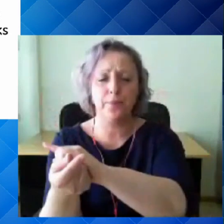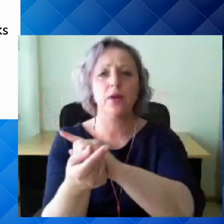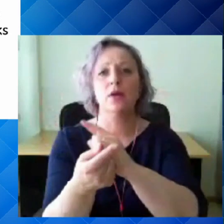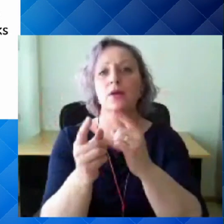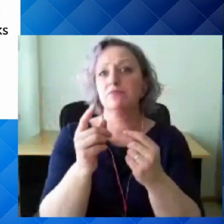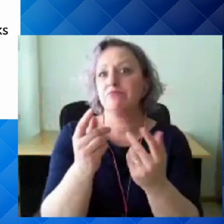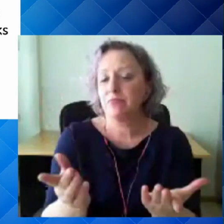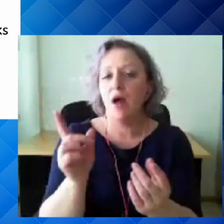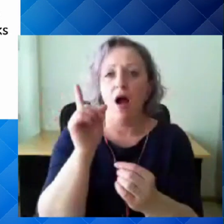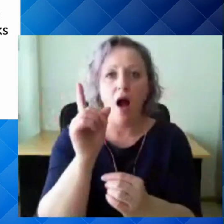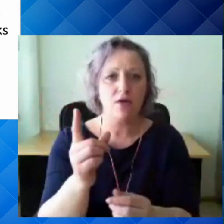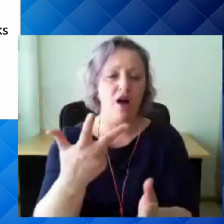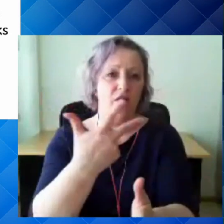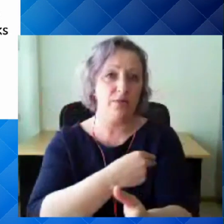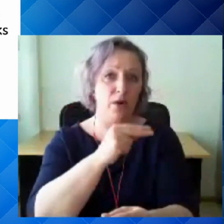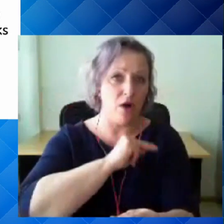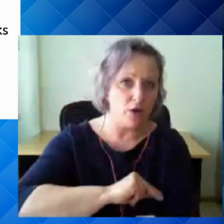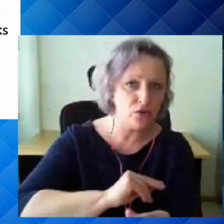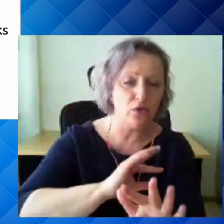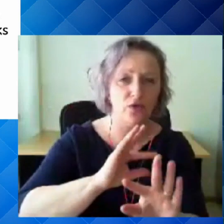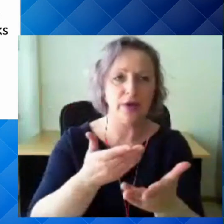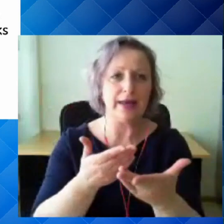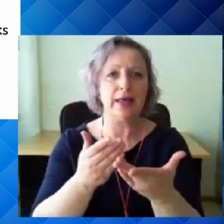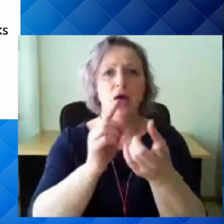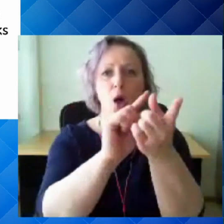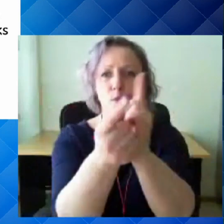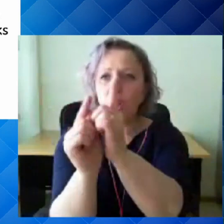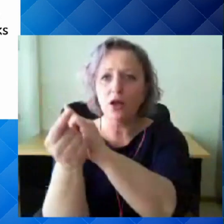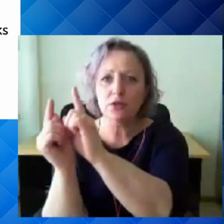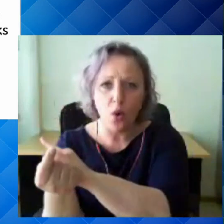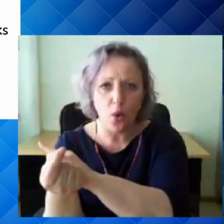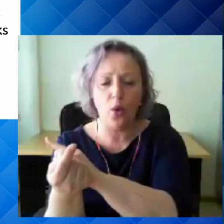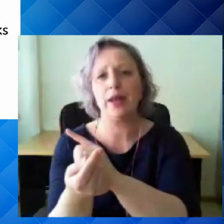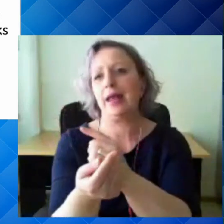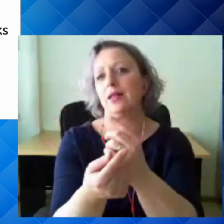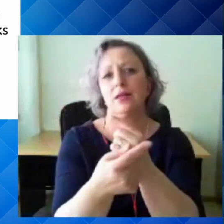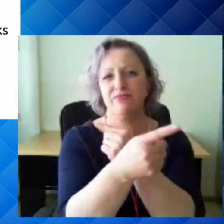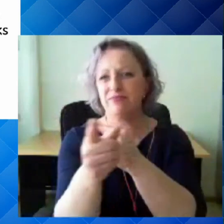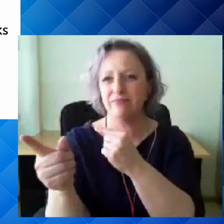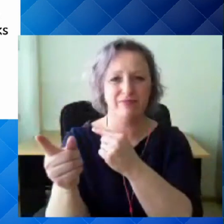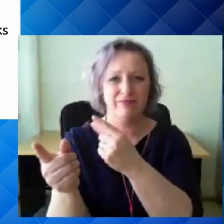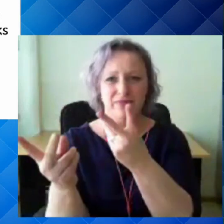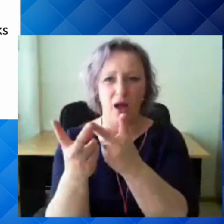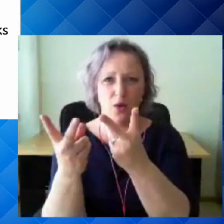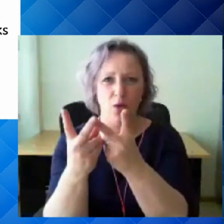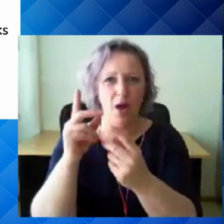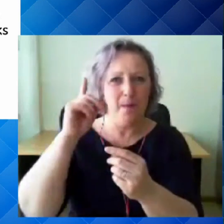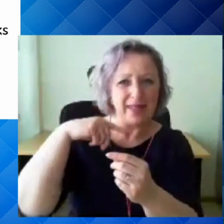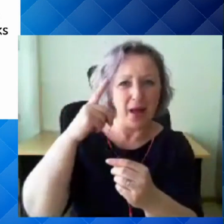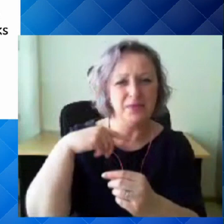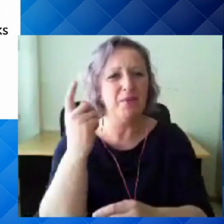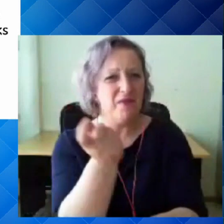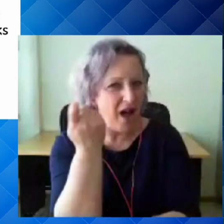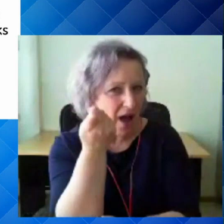vaktsiini tõhususe kohta, nende mutantide neöölt suhtes tekivad meil teadmised, me